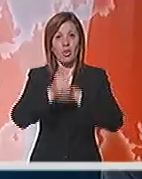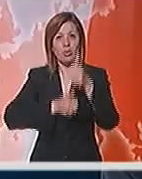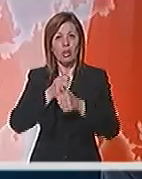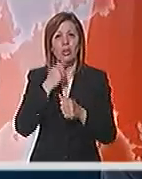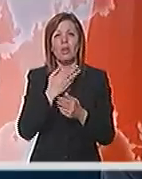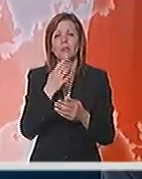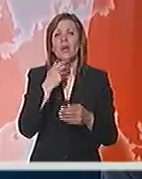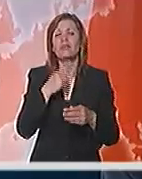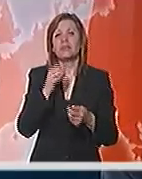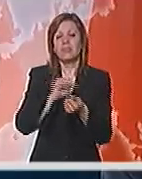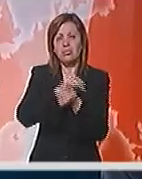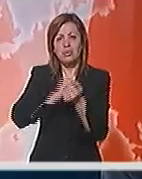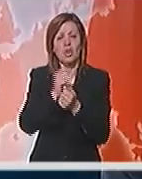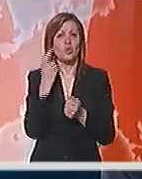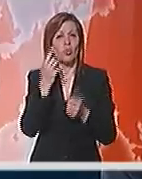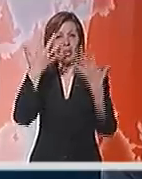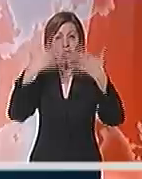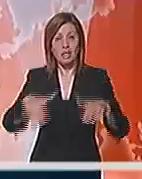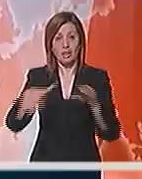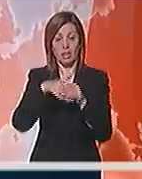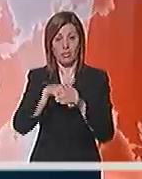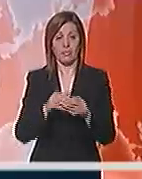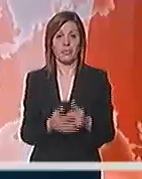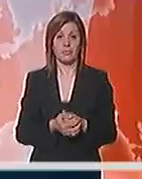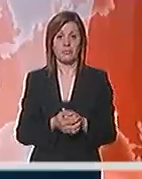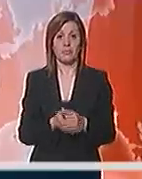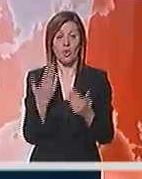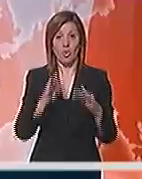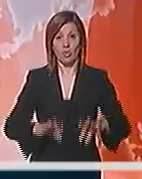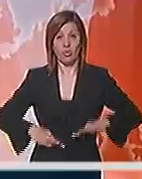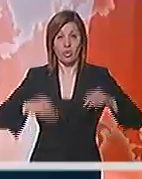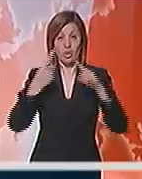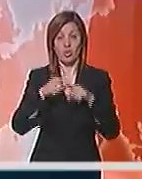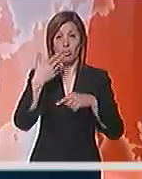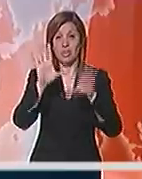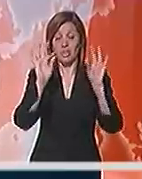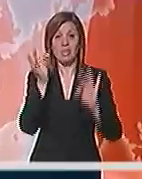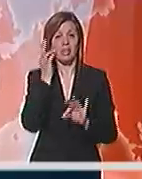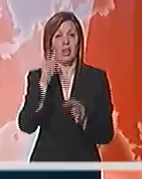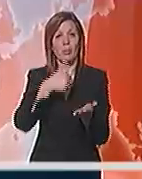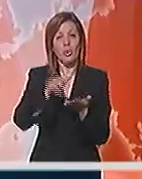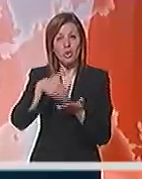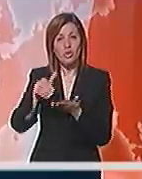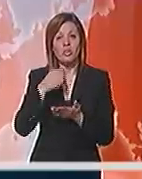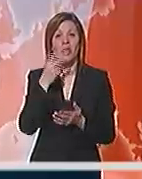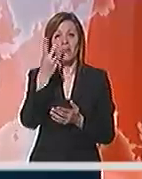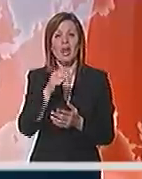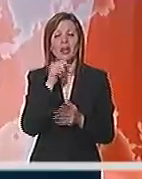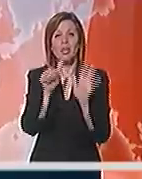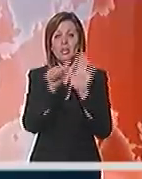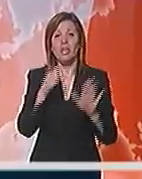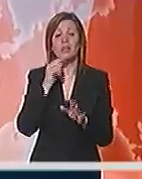reciklažnu industriju zaposli oko 10.000 ljudi. Od jutro, stačno posle 10 dana, potrošači u Vranju i 16